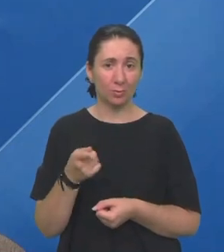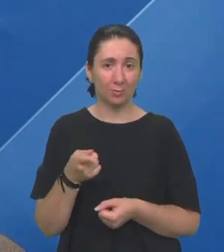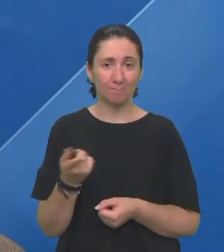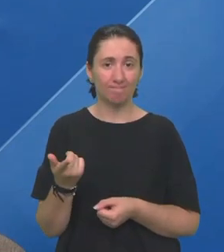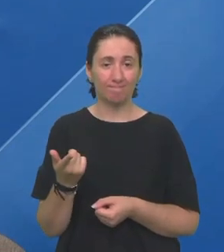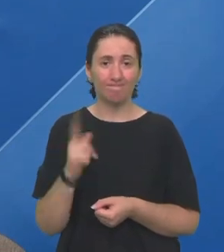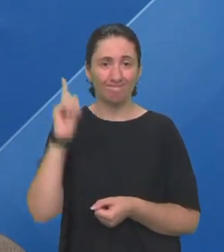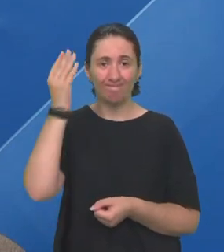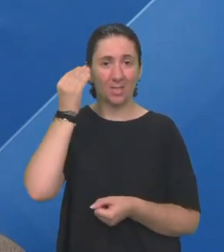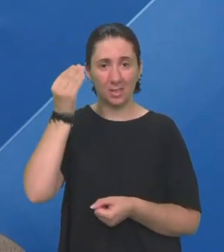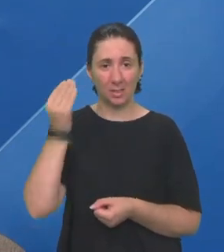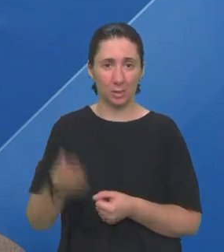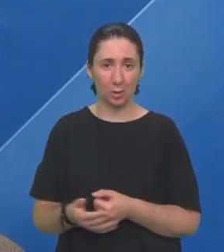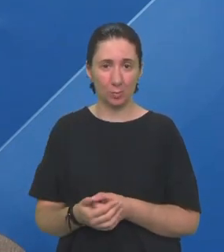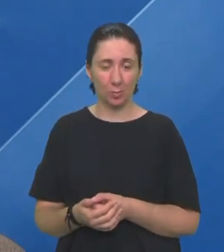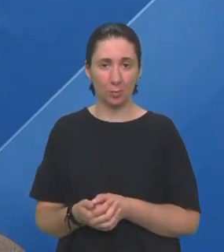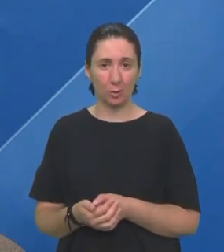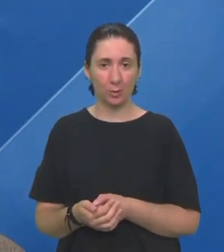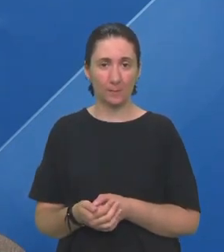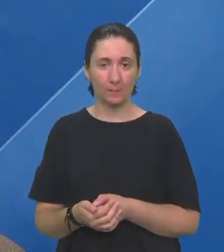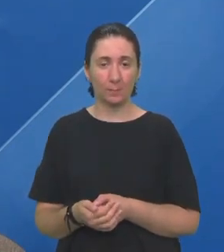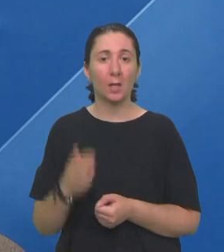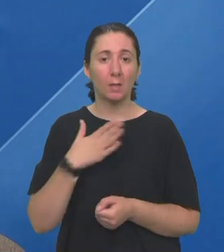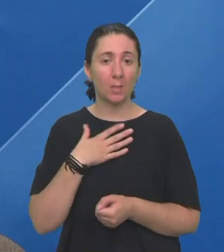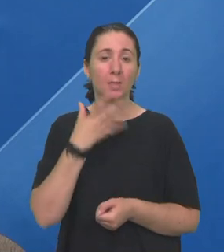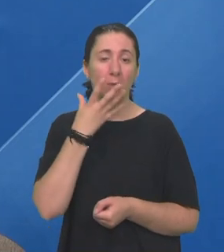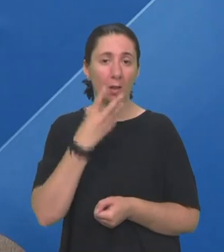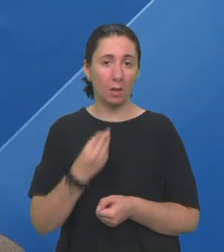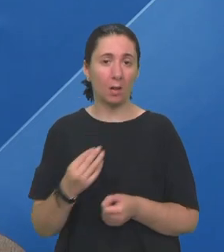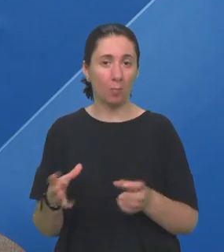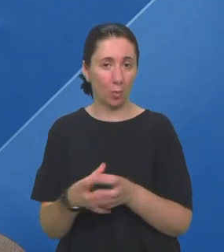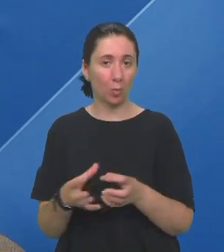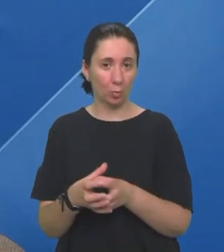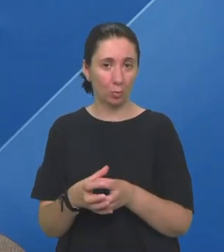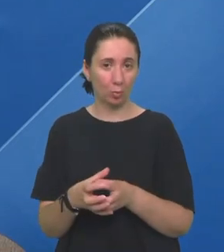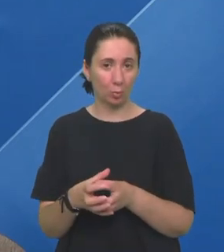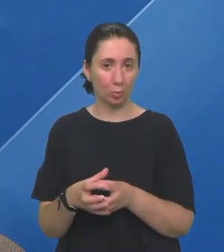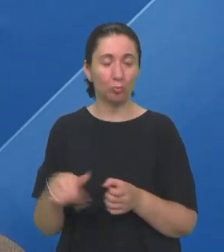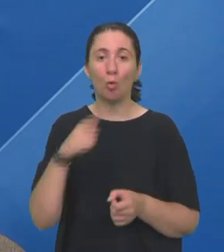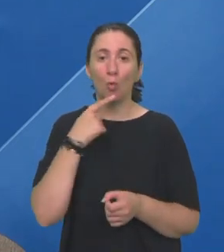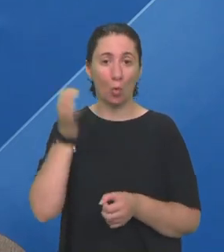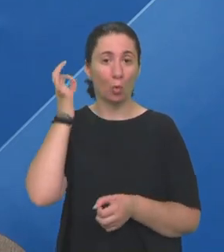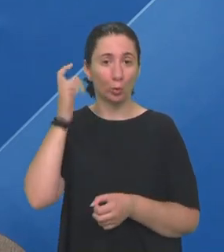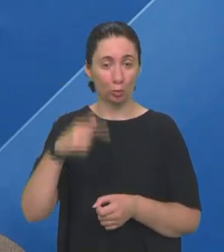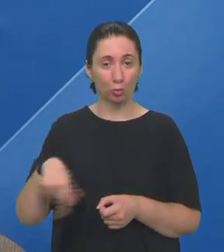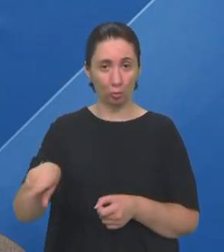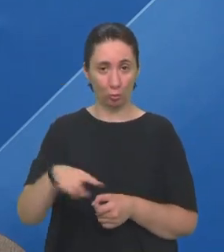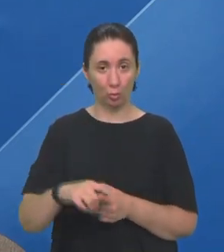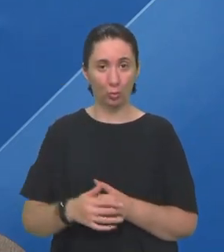ne sjećam se Imala sam lijepo društvo Ali imala sam lijepo društvo Koje je čulo